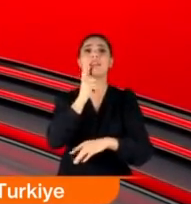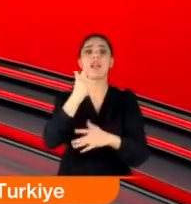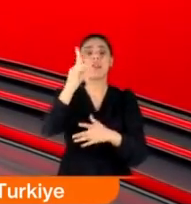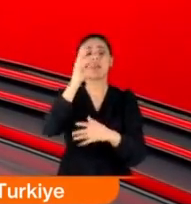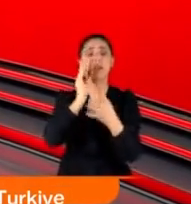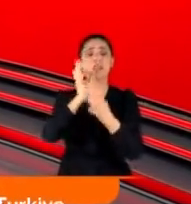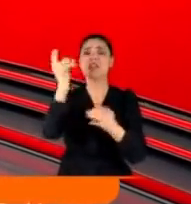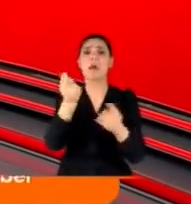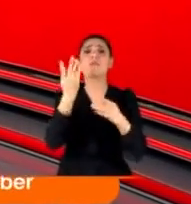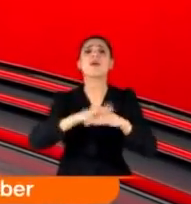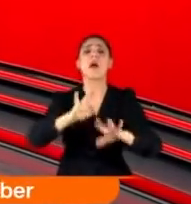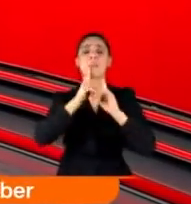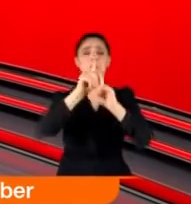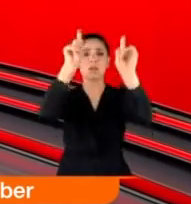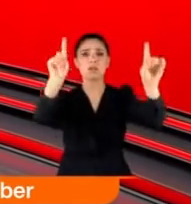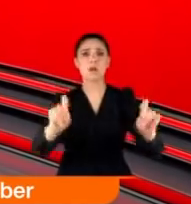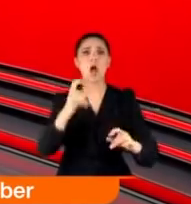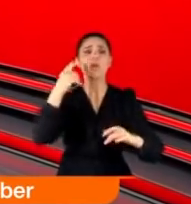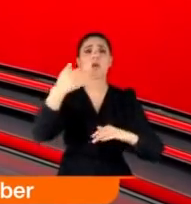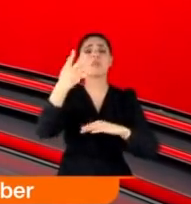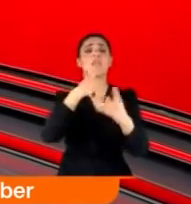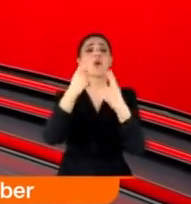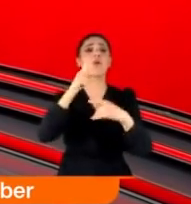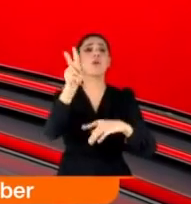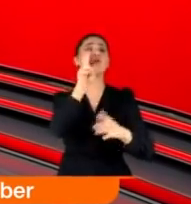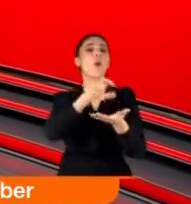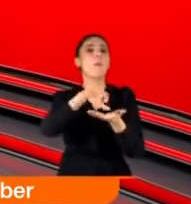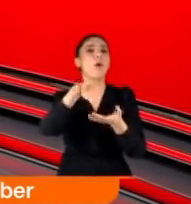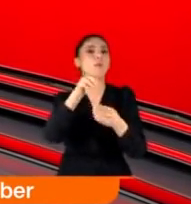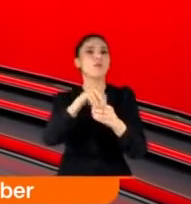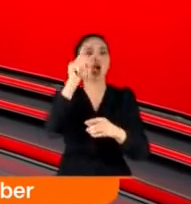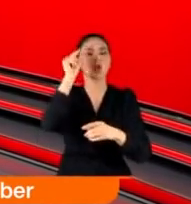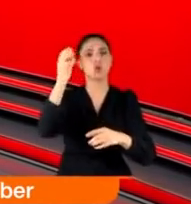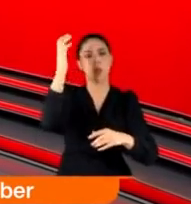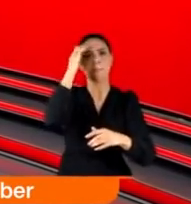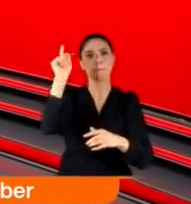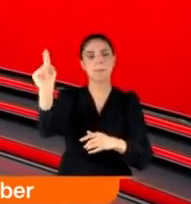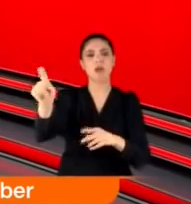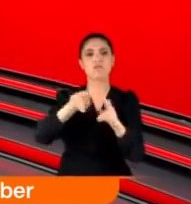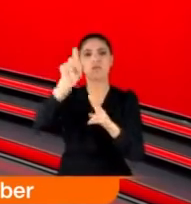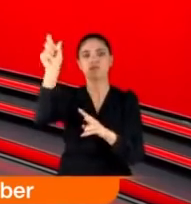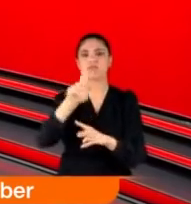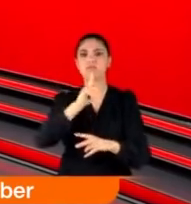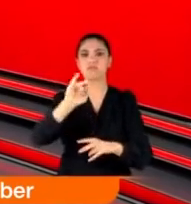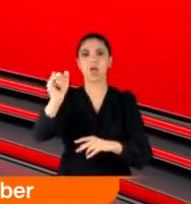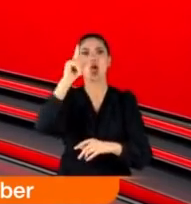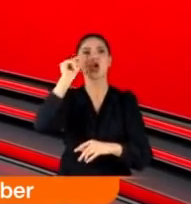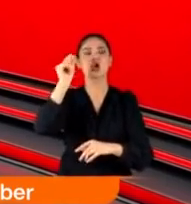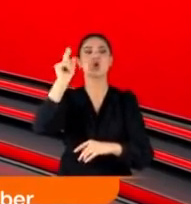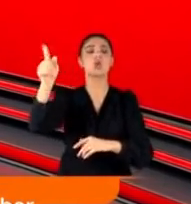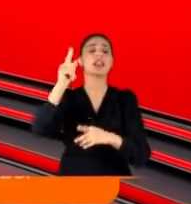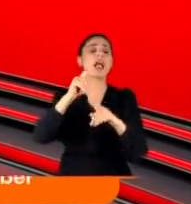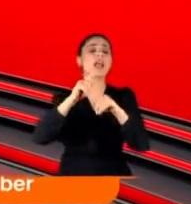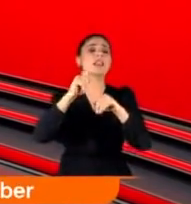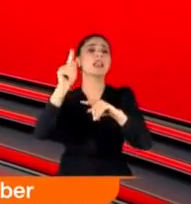yatırım yapmaz mı diye sordu. Erdoğan konuşmasının son bölümünü ise Yunanistan Başbakanı Miçotakis'e ayırdı. Yunan siyasetçinin